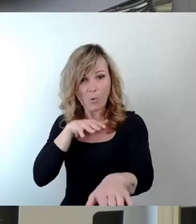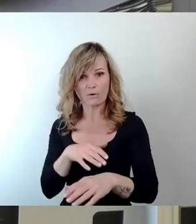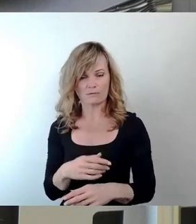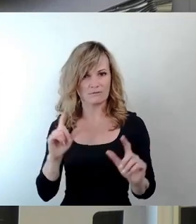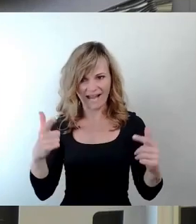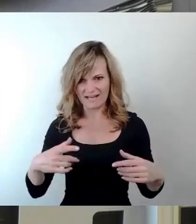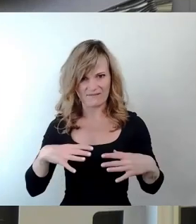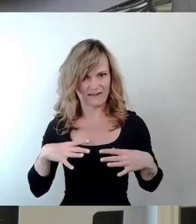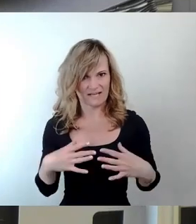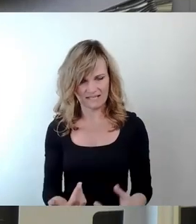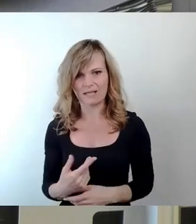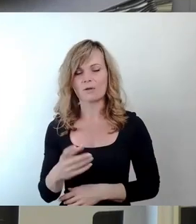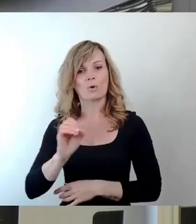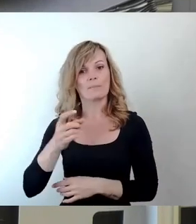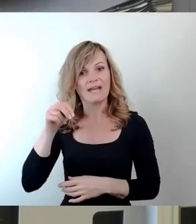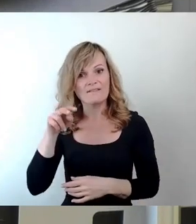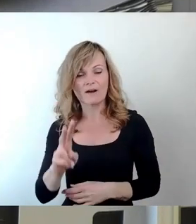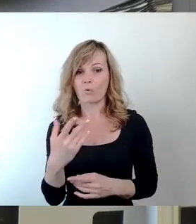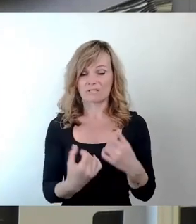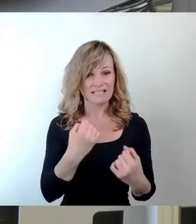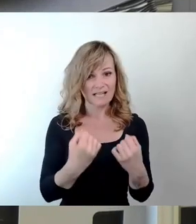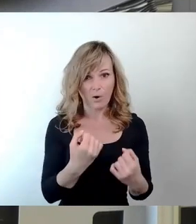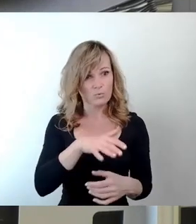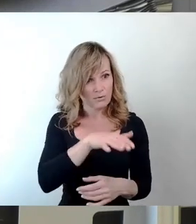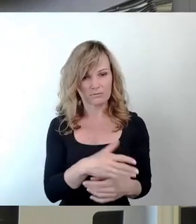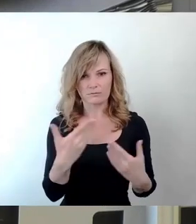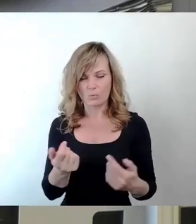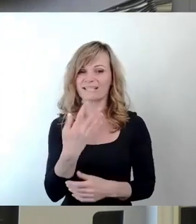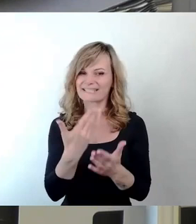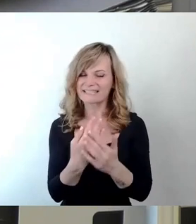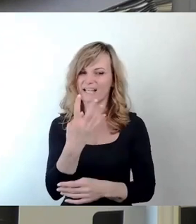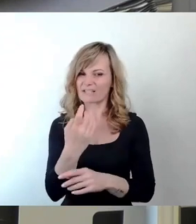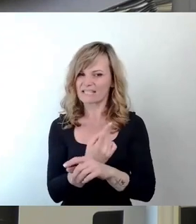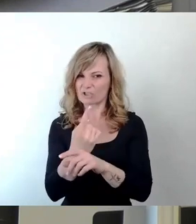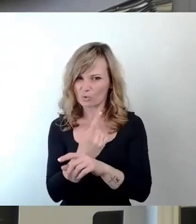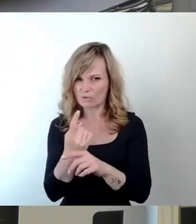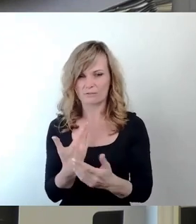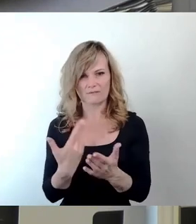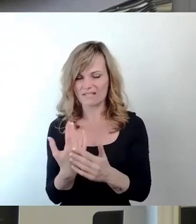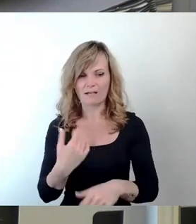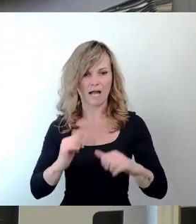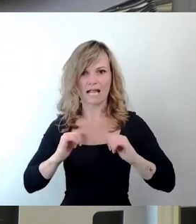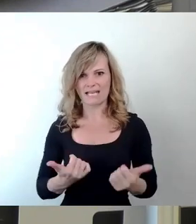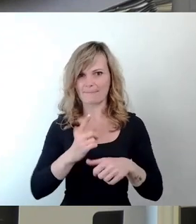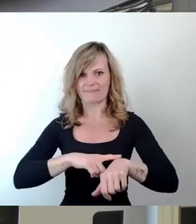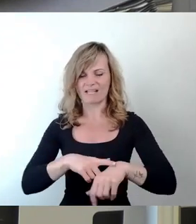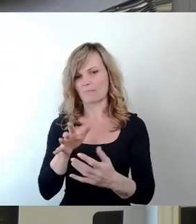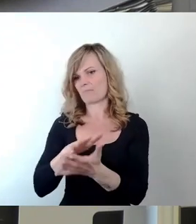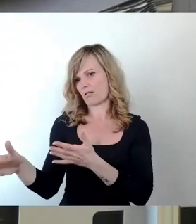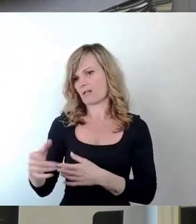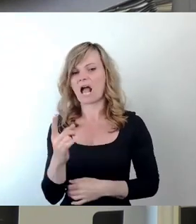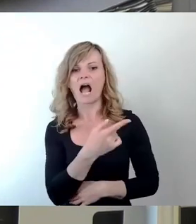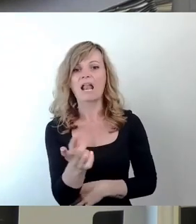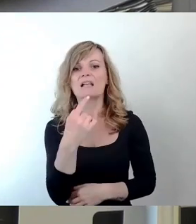ÖPNV und nicht im PKW. Diese 40 Stunden sind vergeudete Lebenszeit. Alle, die jetzt sagen, man kann auch mit dem Rad fahren,